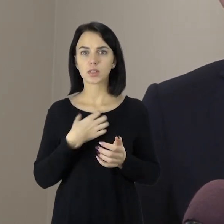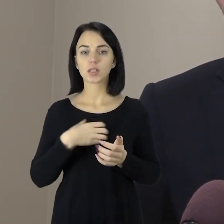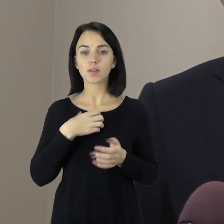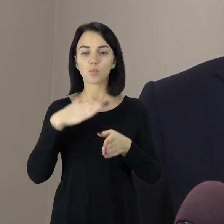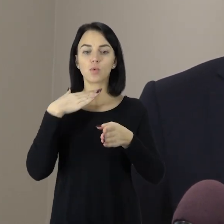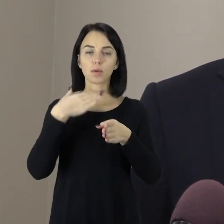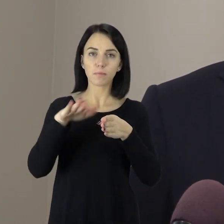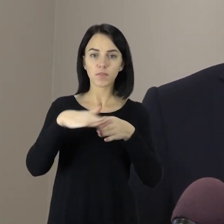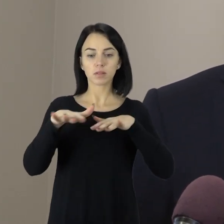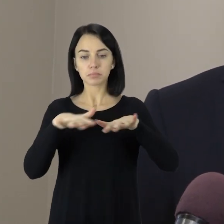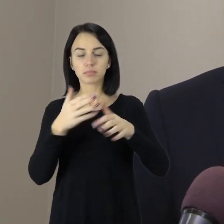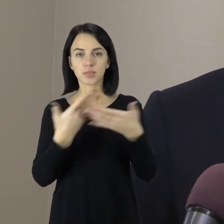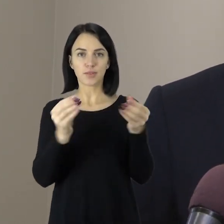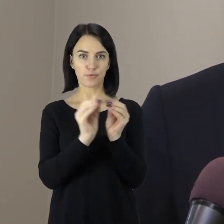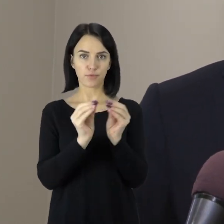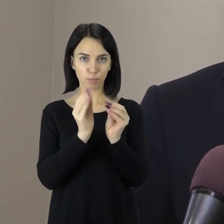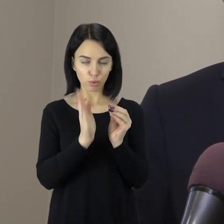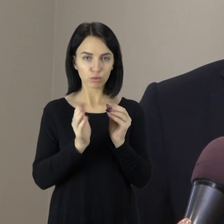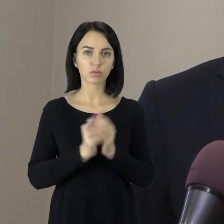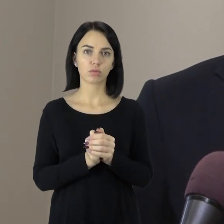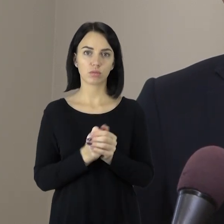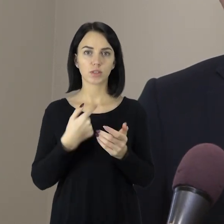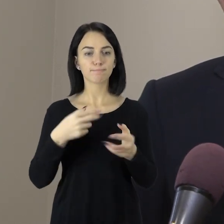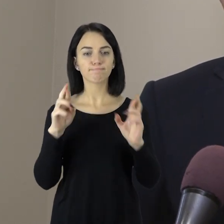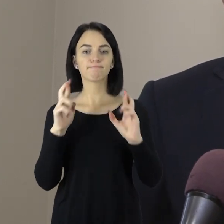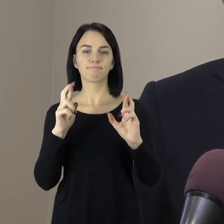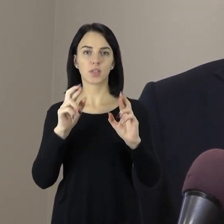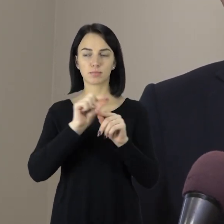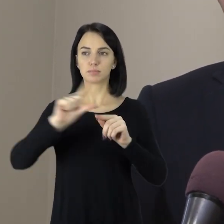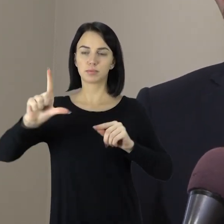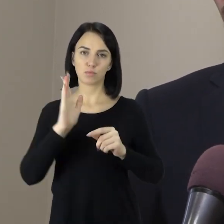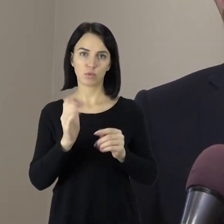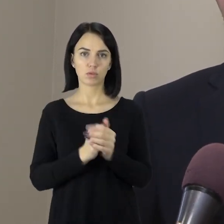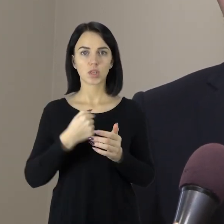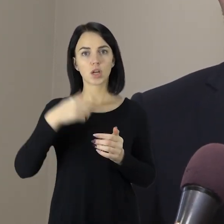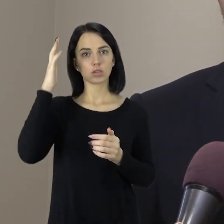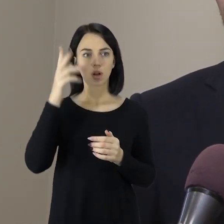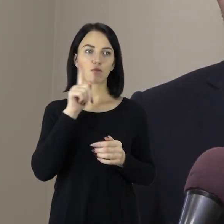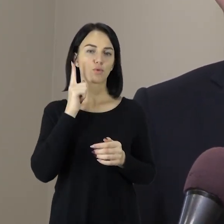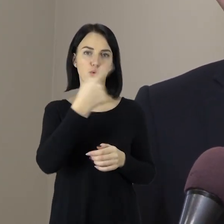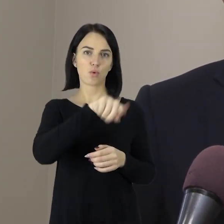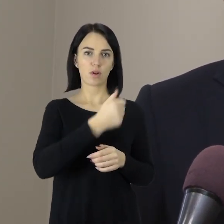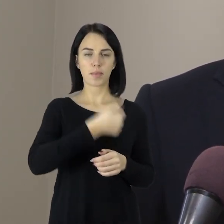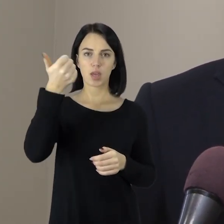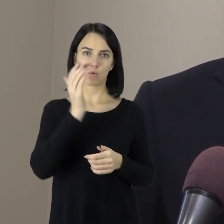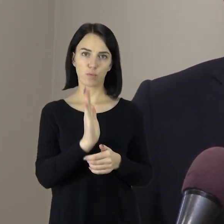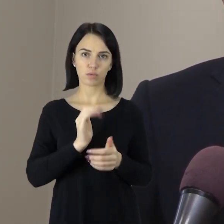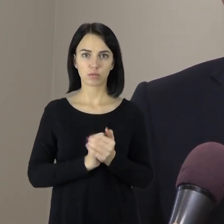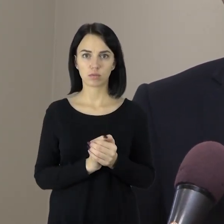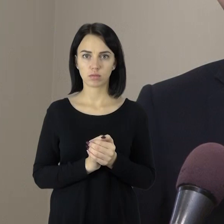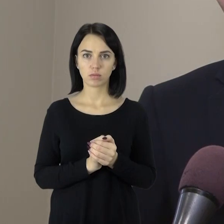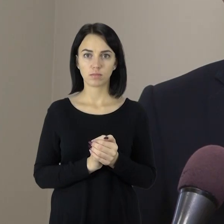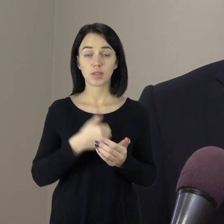tos funkcijos, kurios juos buvo, juos ir toliau bus vykdomos ir tikimės dar ir išplėtymo. Taip kad aš manau, jaunimas bus nuo to tik dar labiau